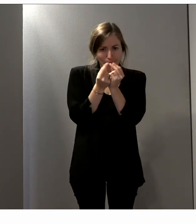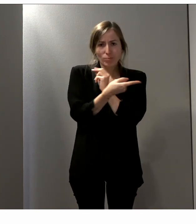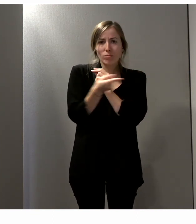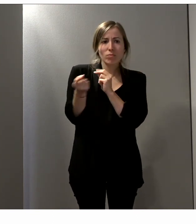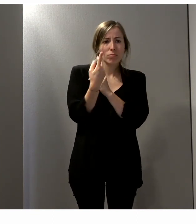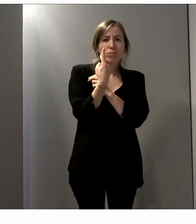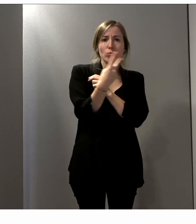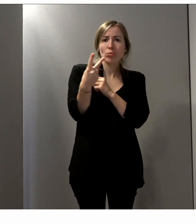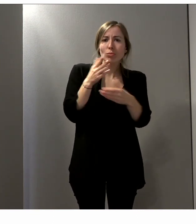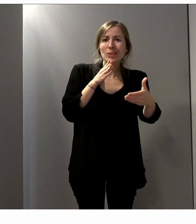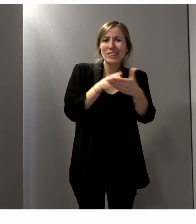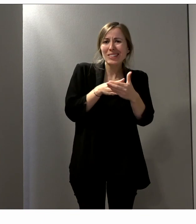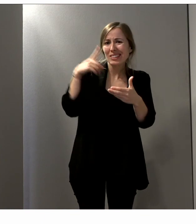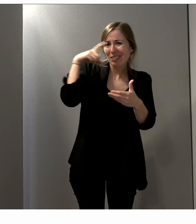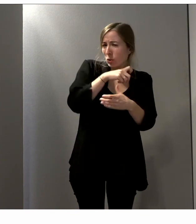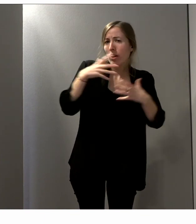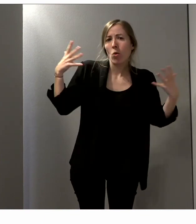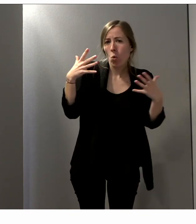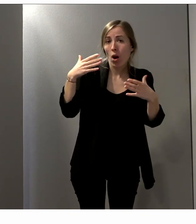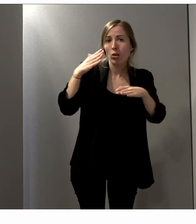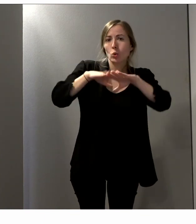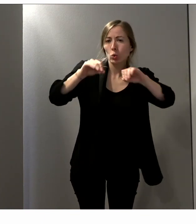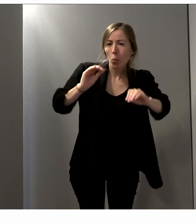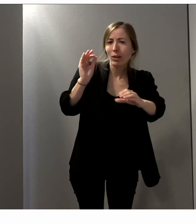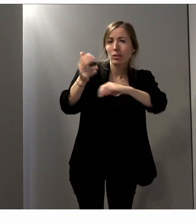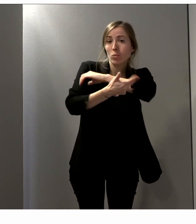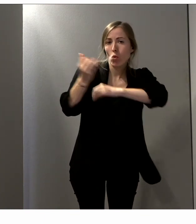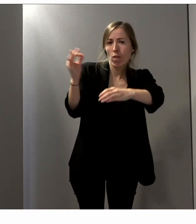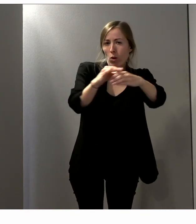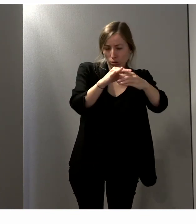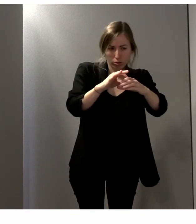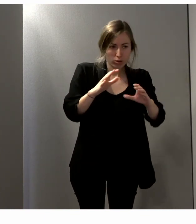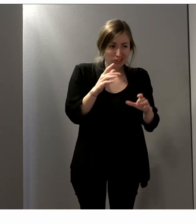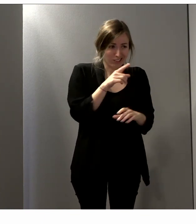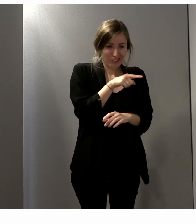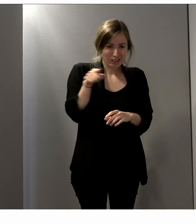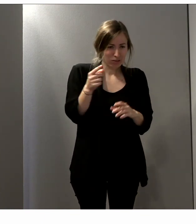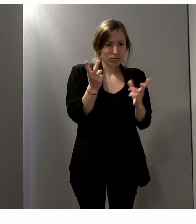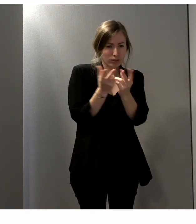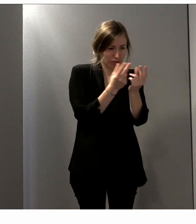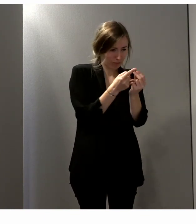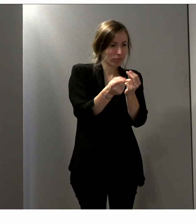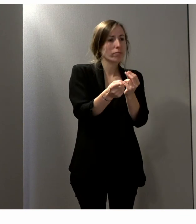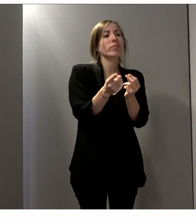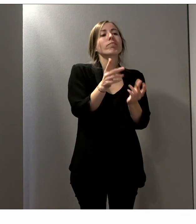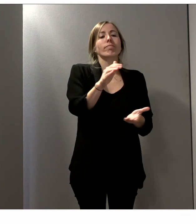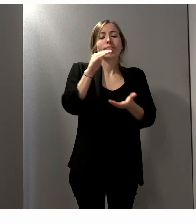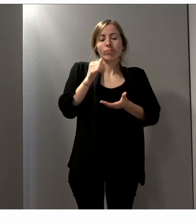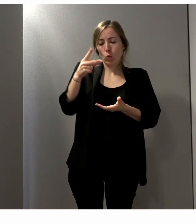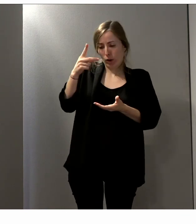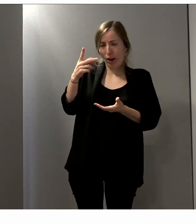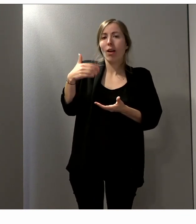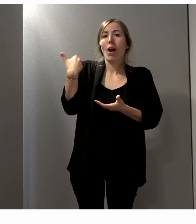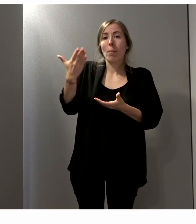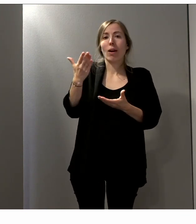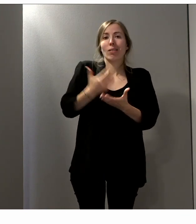difficultés qu'ils pouvaient rencontrer dans les bureaux de vote afin de pouvoir proposer des supports de communication qui s